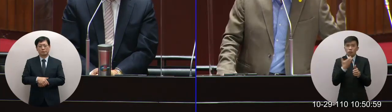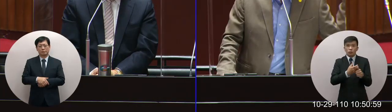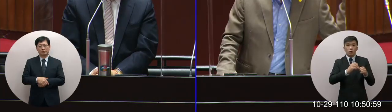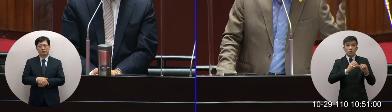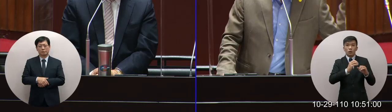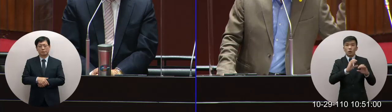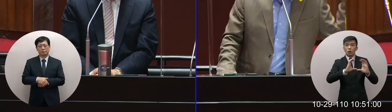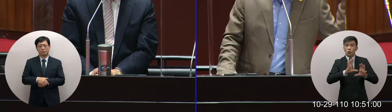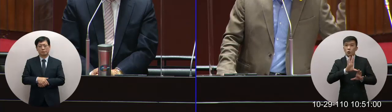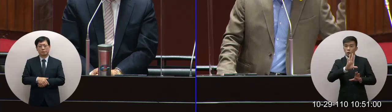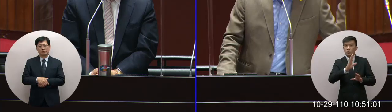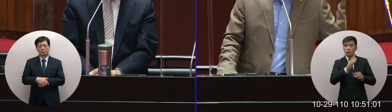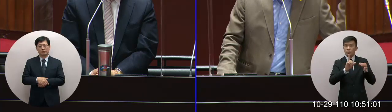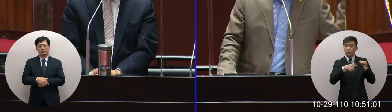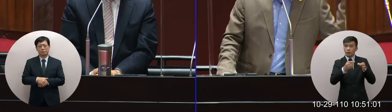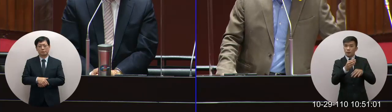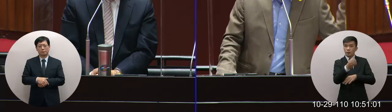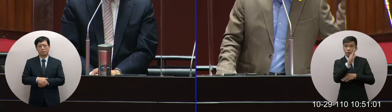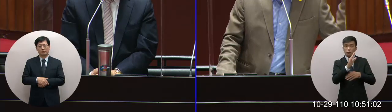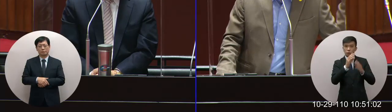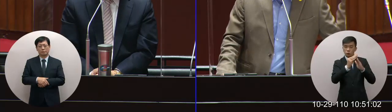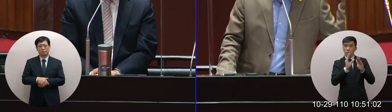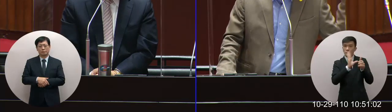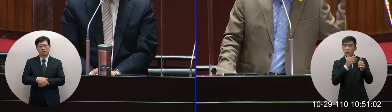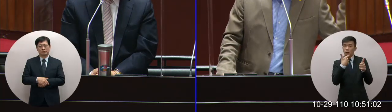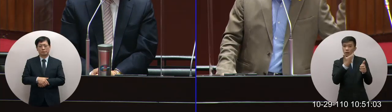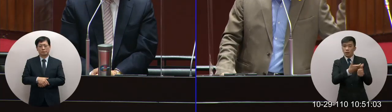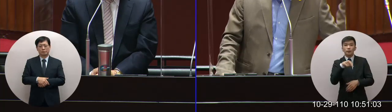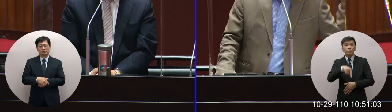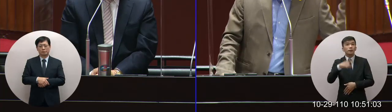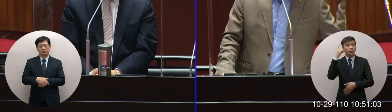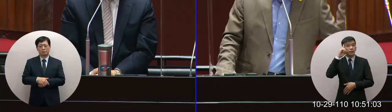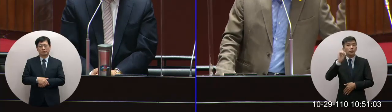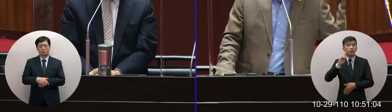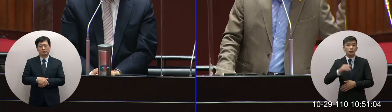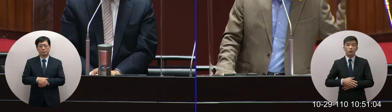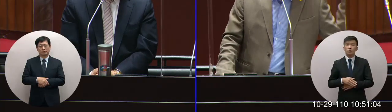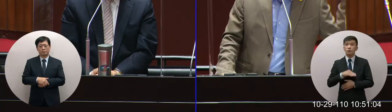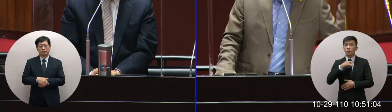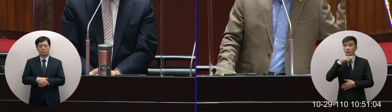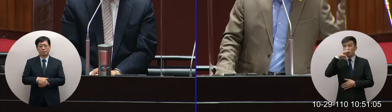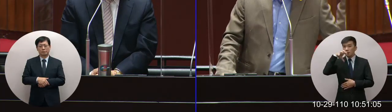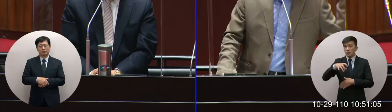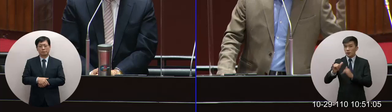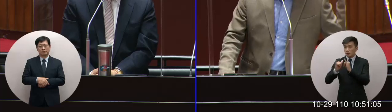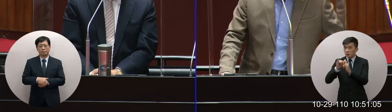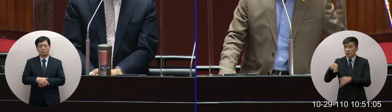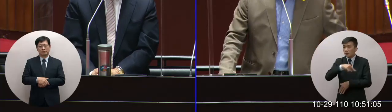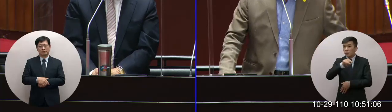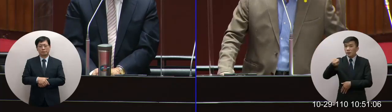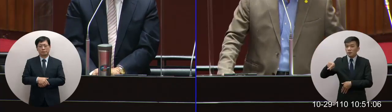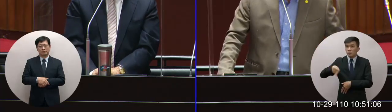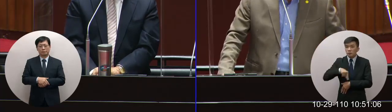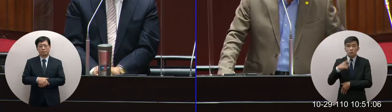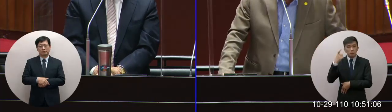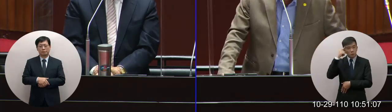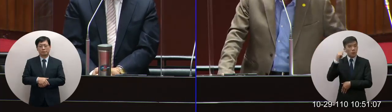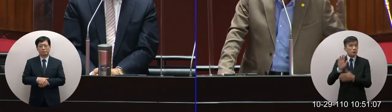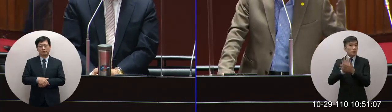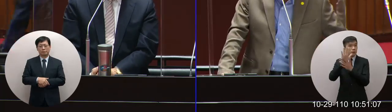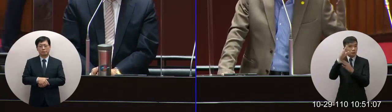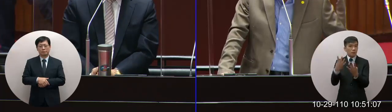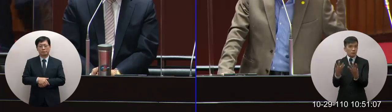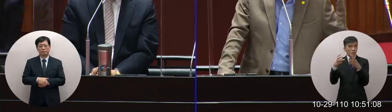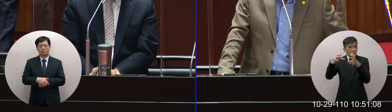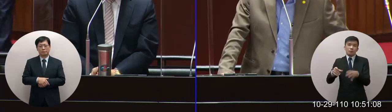國有財產局這等於說對戲子人來講是正式終結在戲子蓋這個蓋監獄的這樣子的